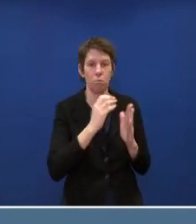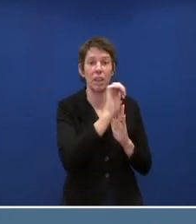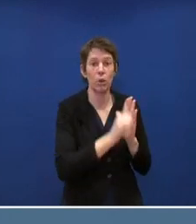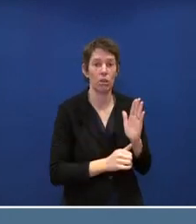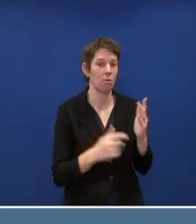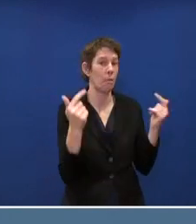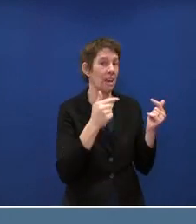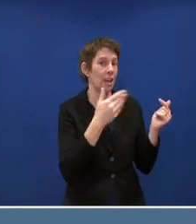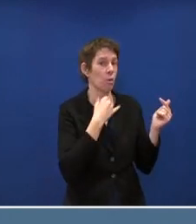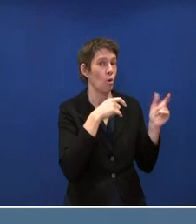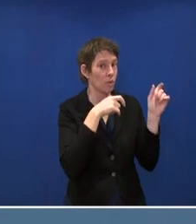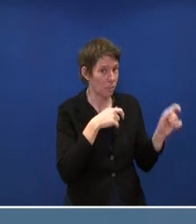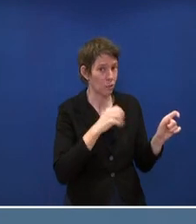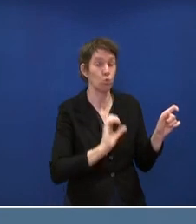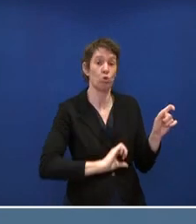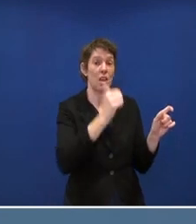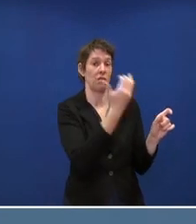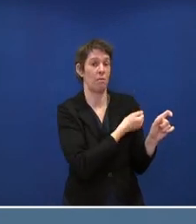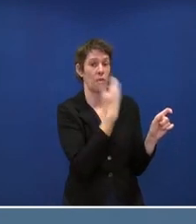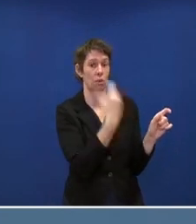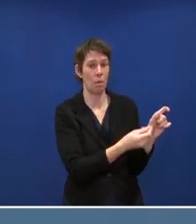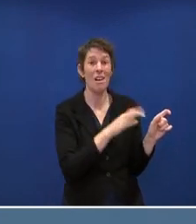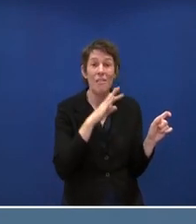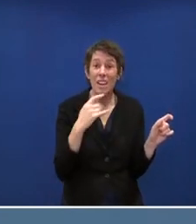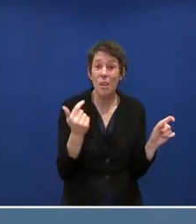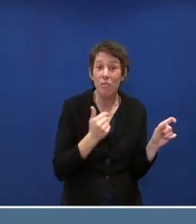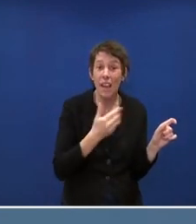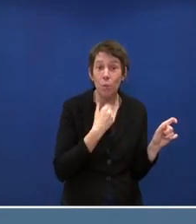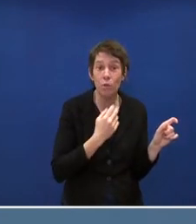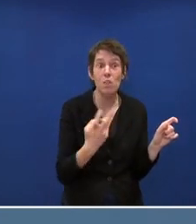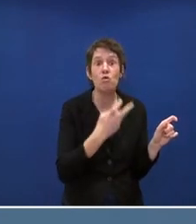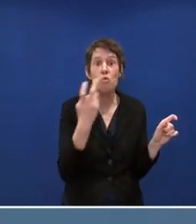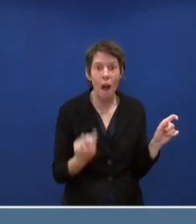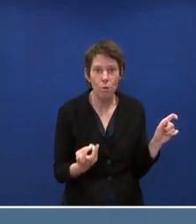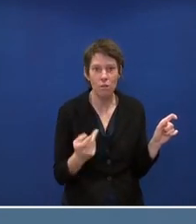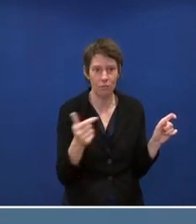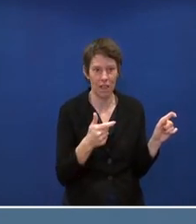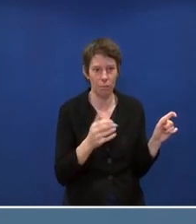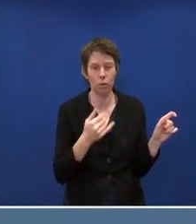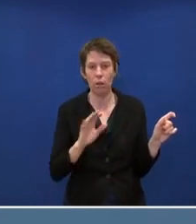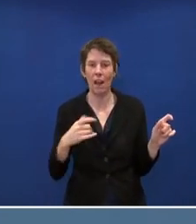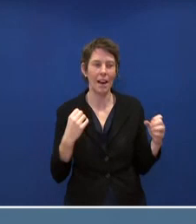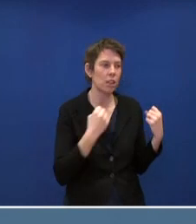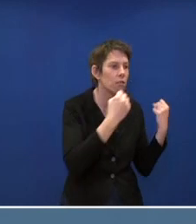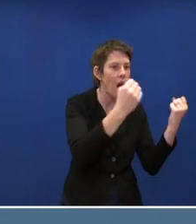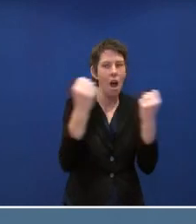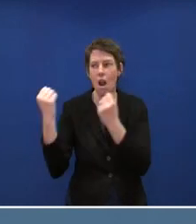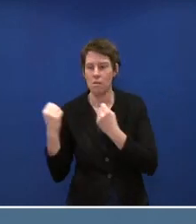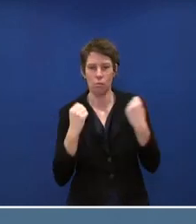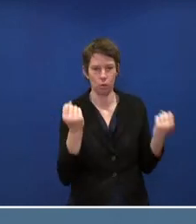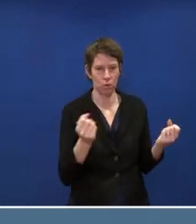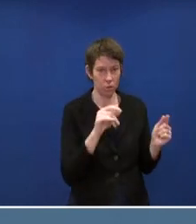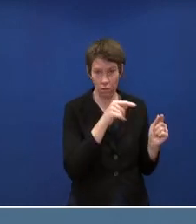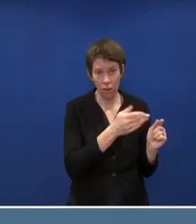Pflegebedürftige zuerst zu impfen. Viele Pflegebedürftige werden zu Hause gepflegt. Das heißt, Sie müssen rumfahren. Die können ja nicht ohne weiteres in ein